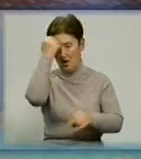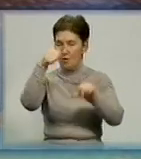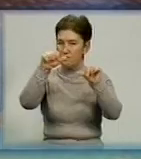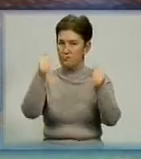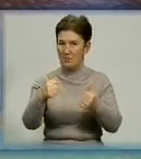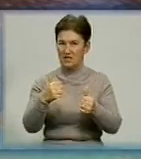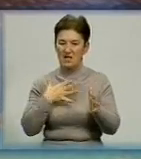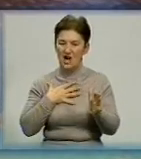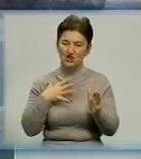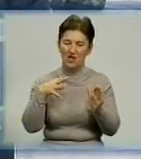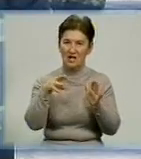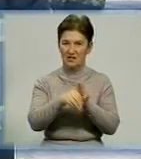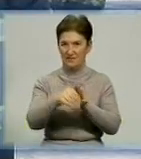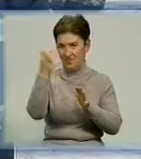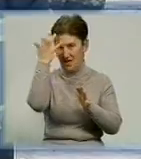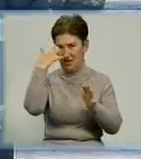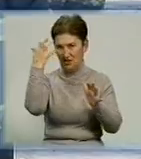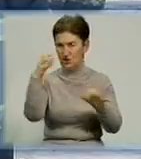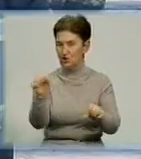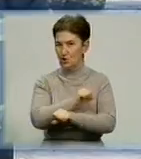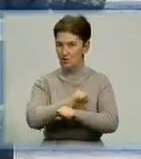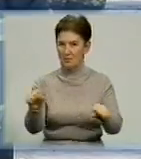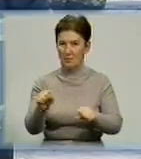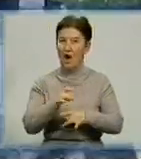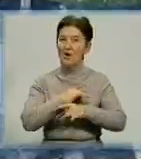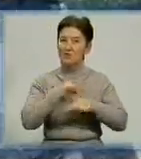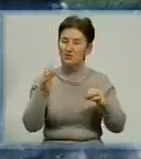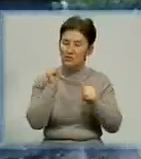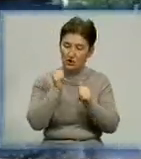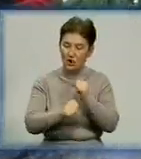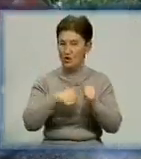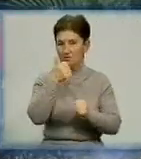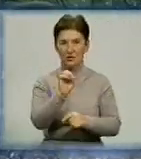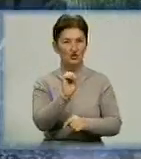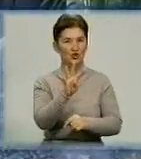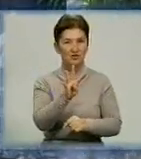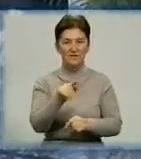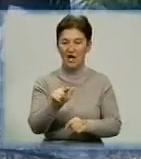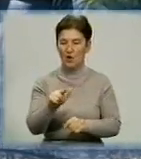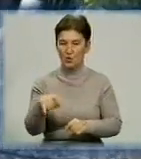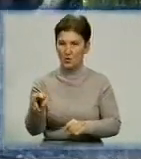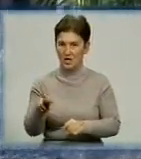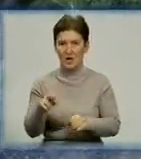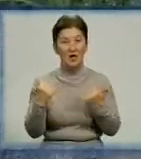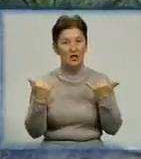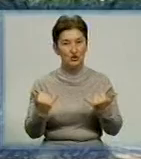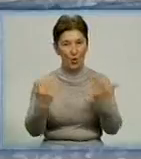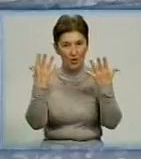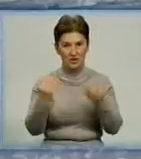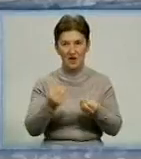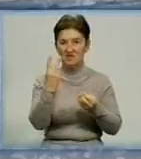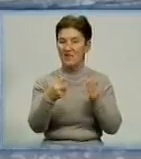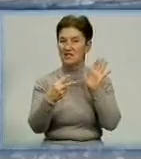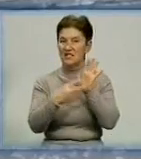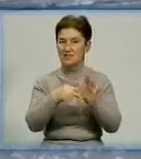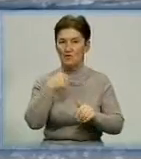Чорнобиля. День ліквідатора відзначається з 2006 року щорічно 14 грудня. Саме цього дня, 27 років тому,